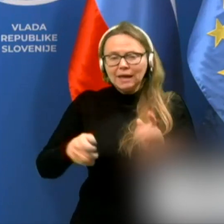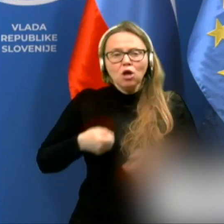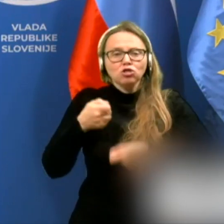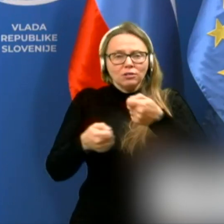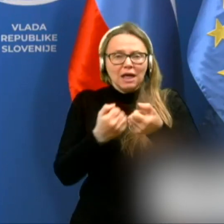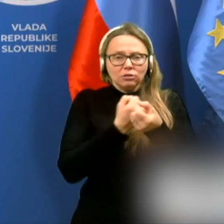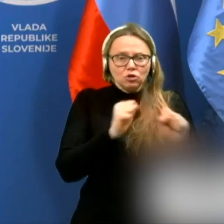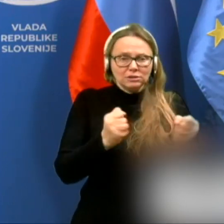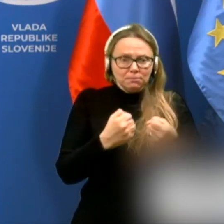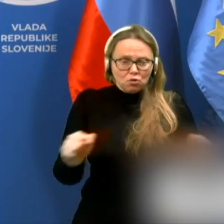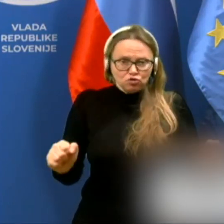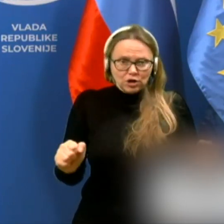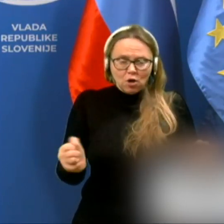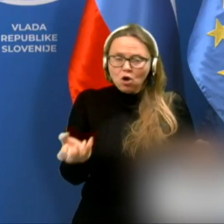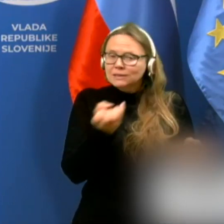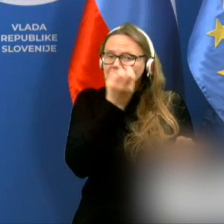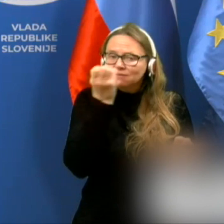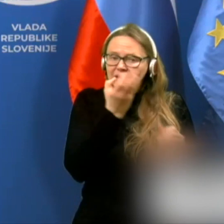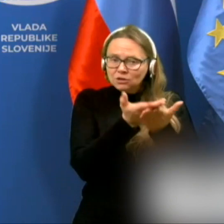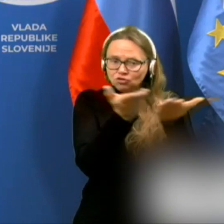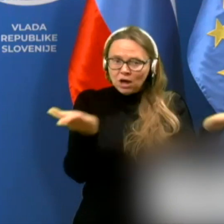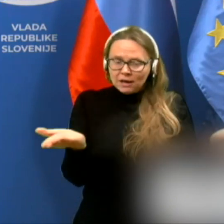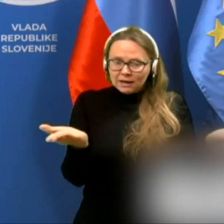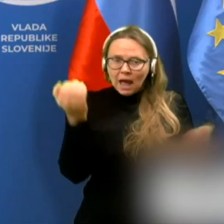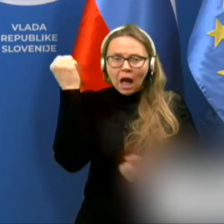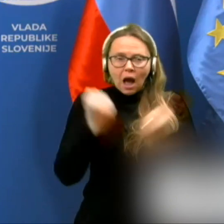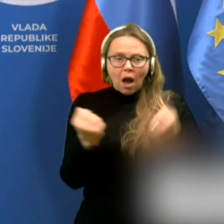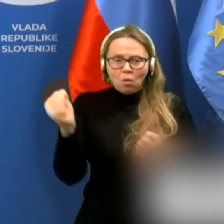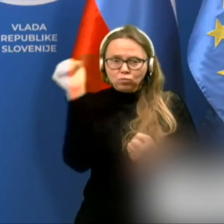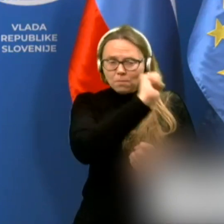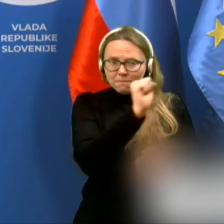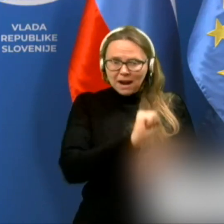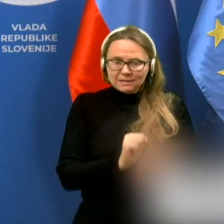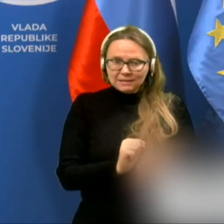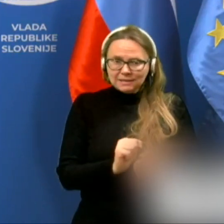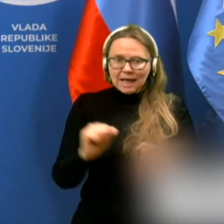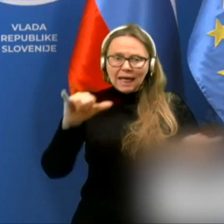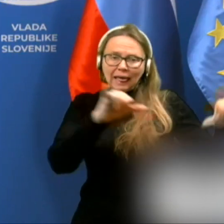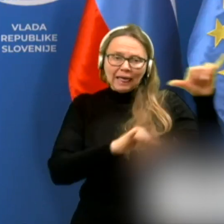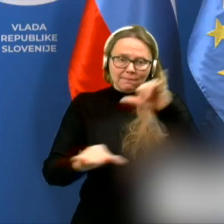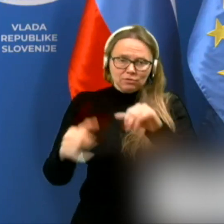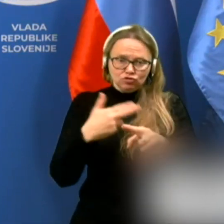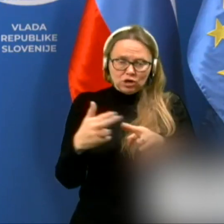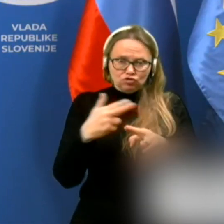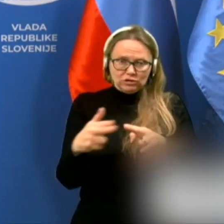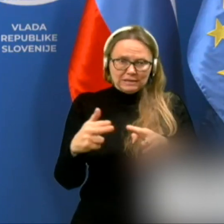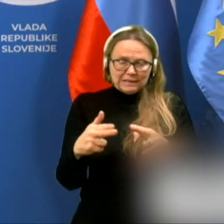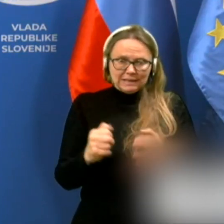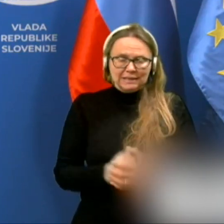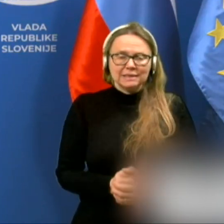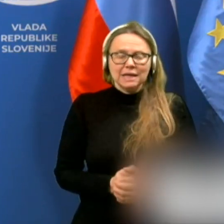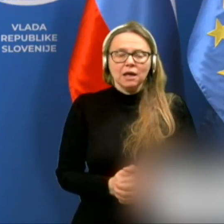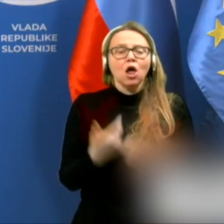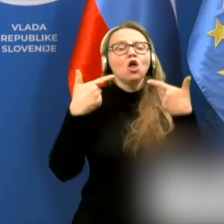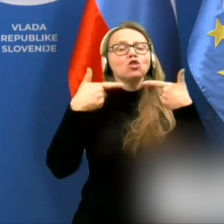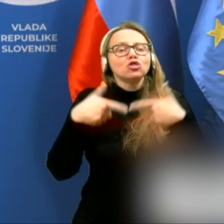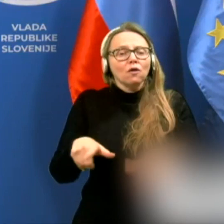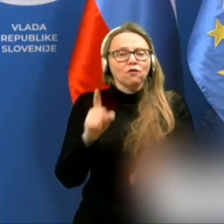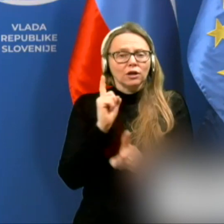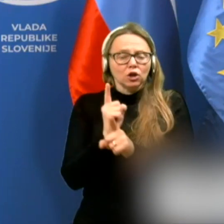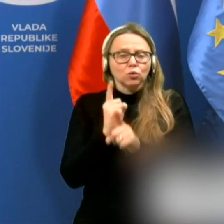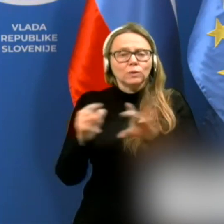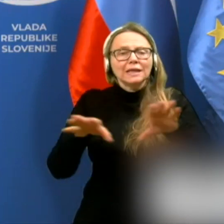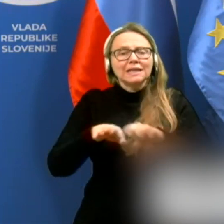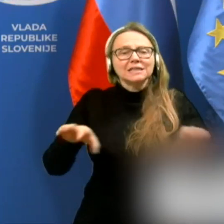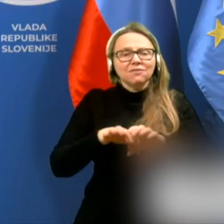sproščajo svetličarne, avtopralnice in kemične čistilnice. Dovoljuje se tudi